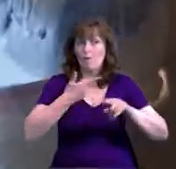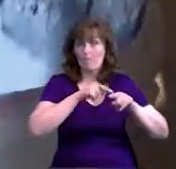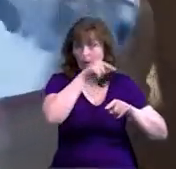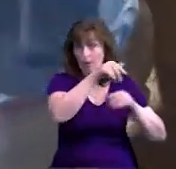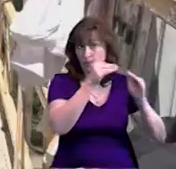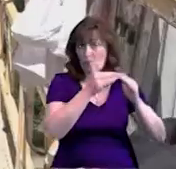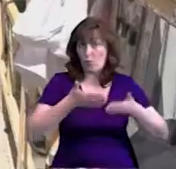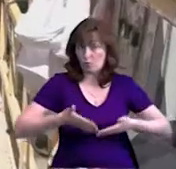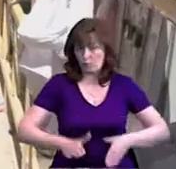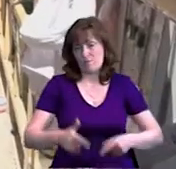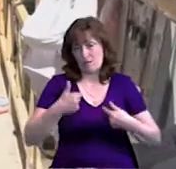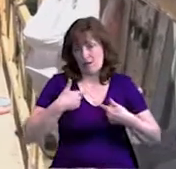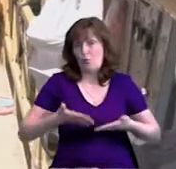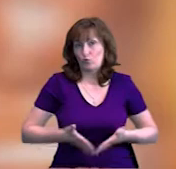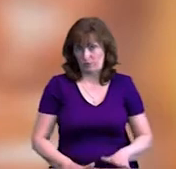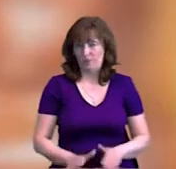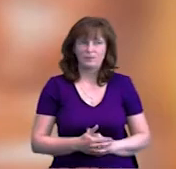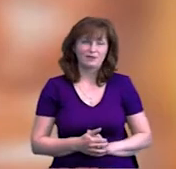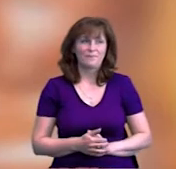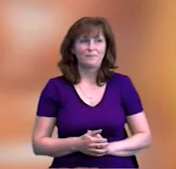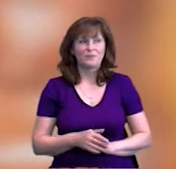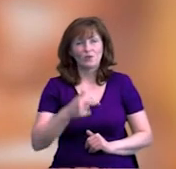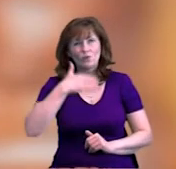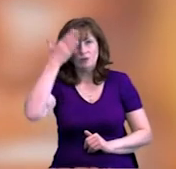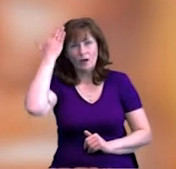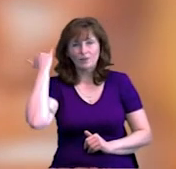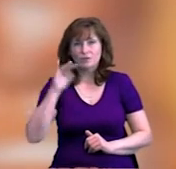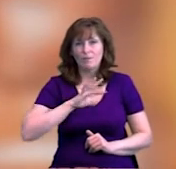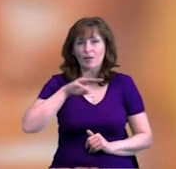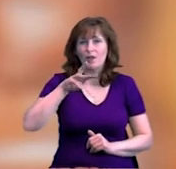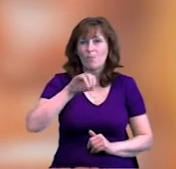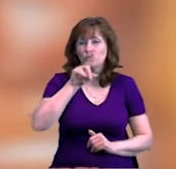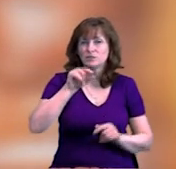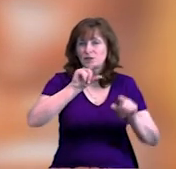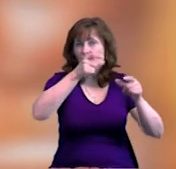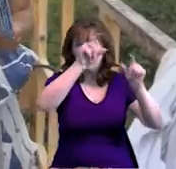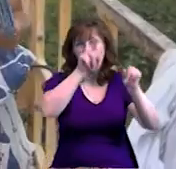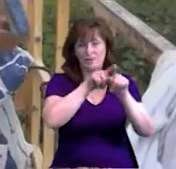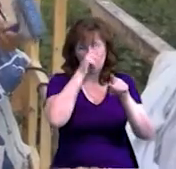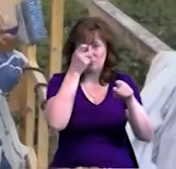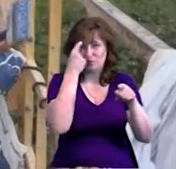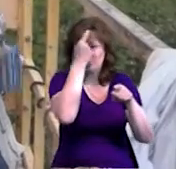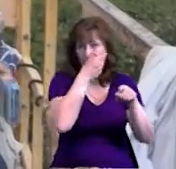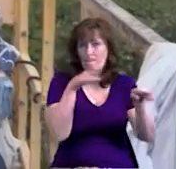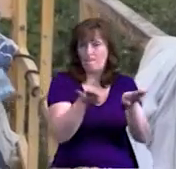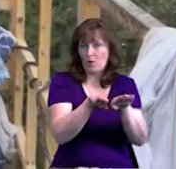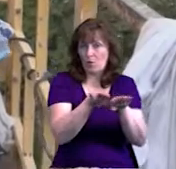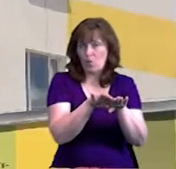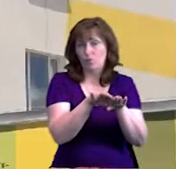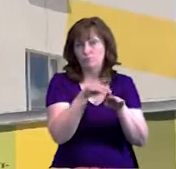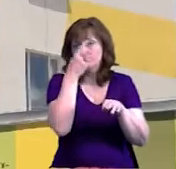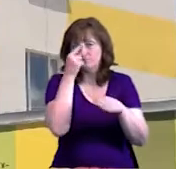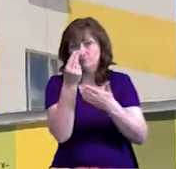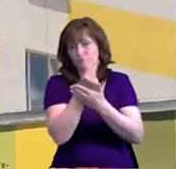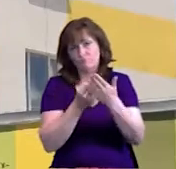я народився. Сюжет данного изображення, тут висела раніше мозаїка, дуже на неї похоже. Класний ескіз, мені, кстається,